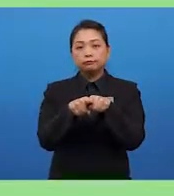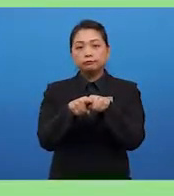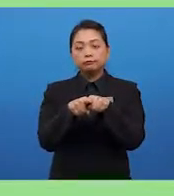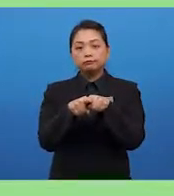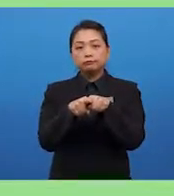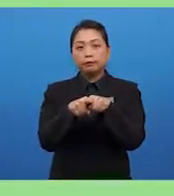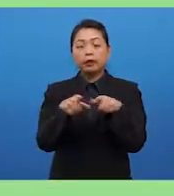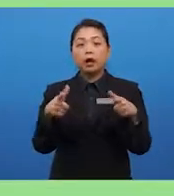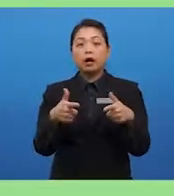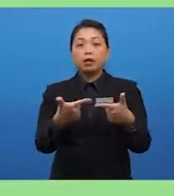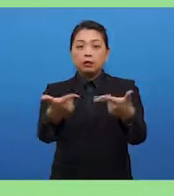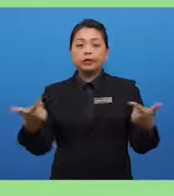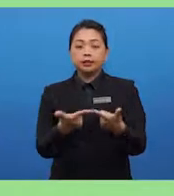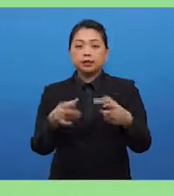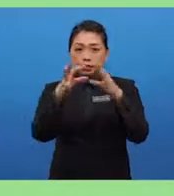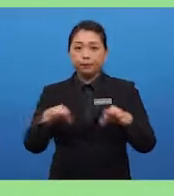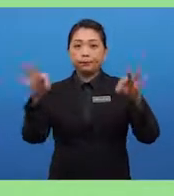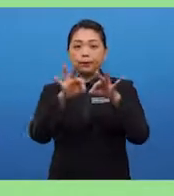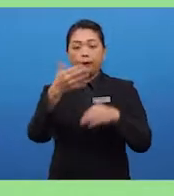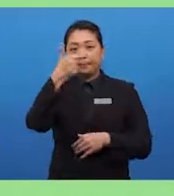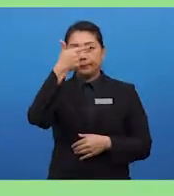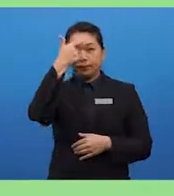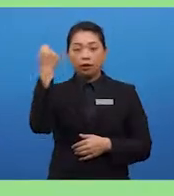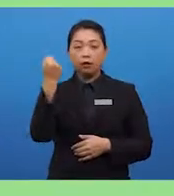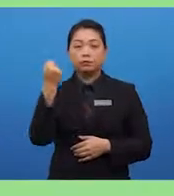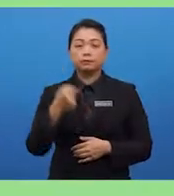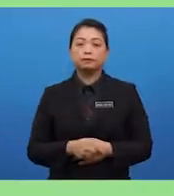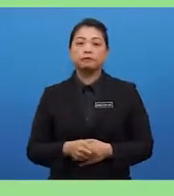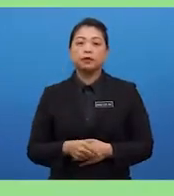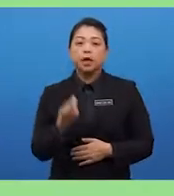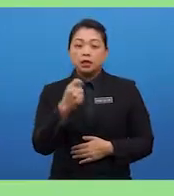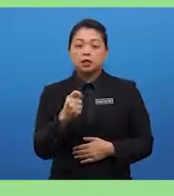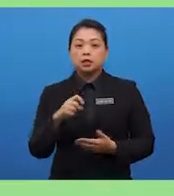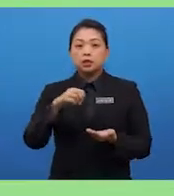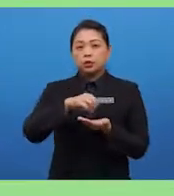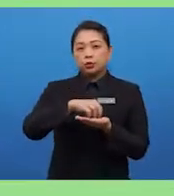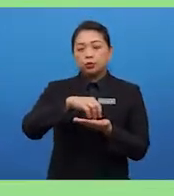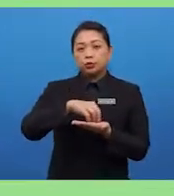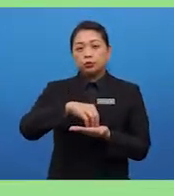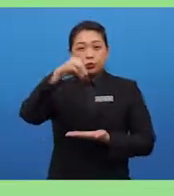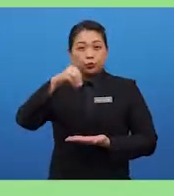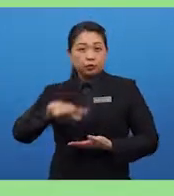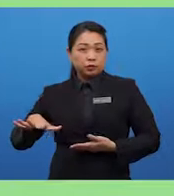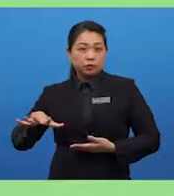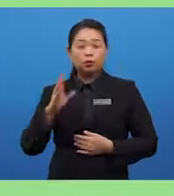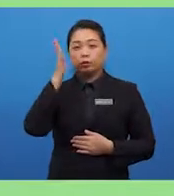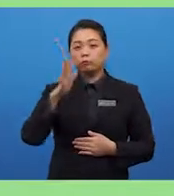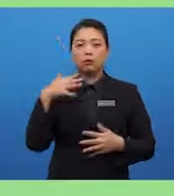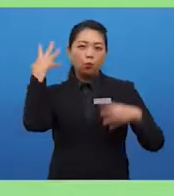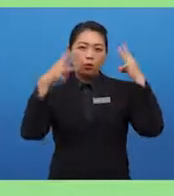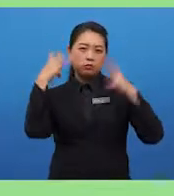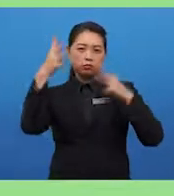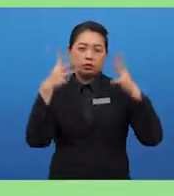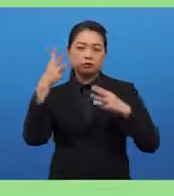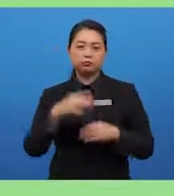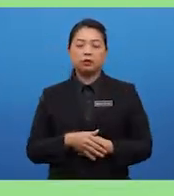location is important because then the student will not need to worry about congestion or